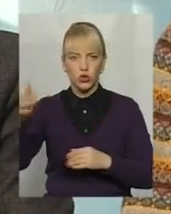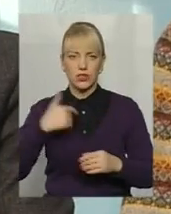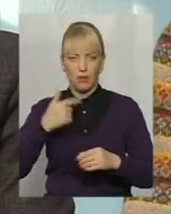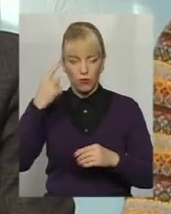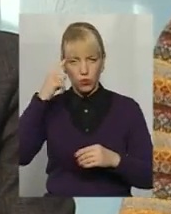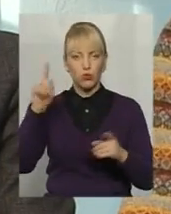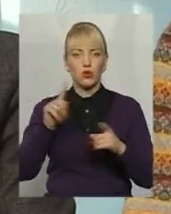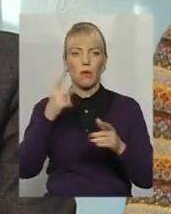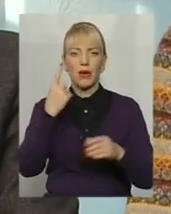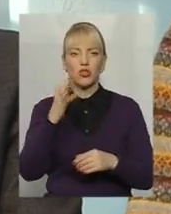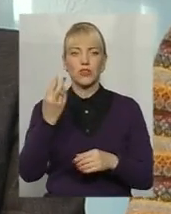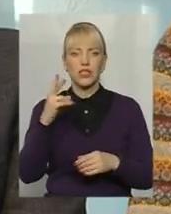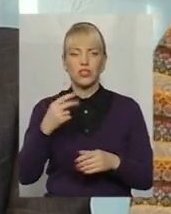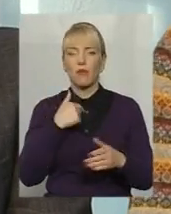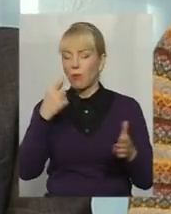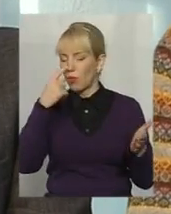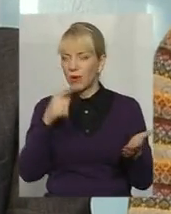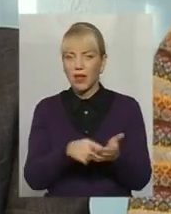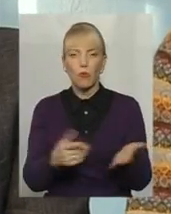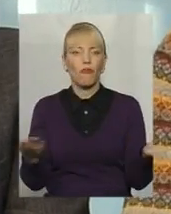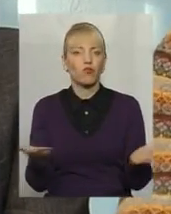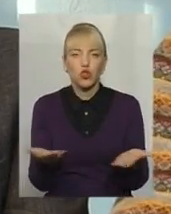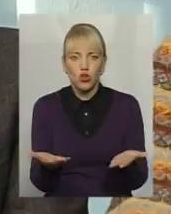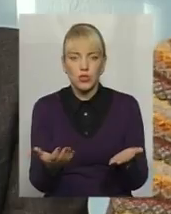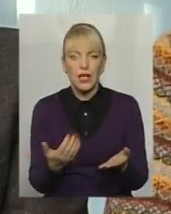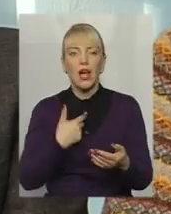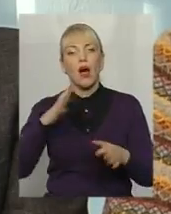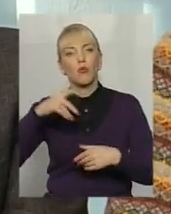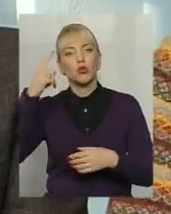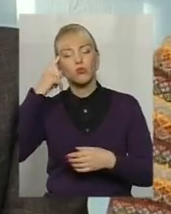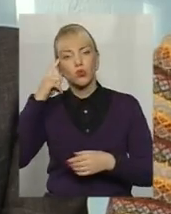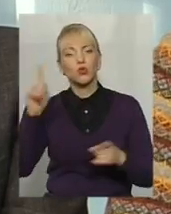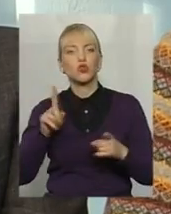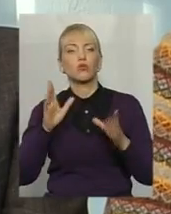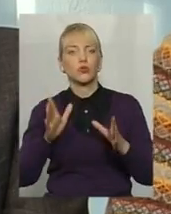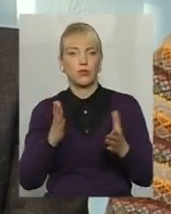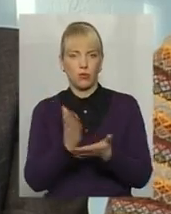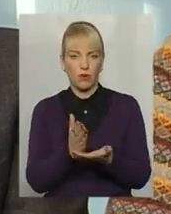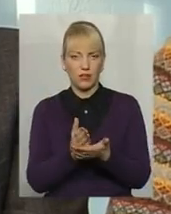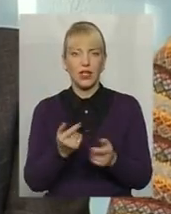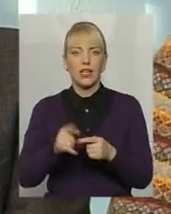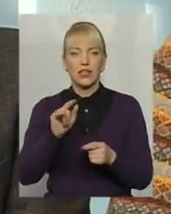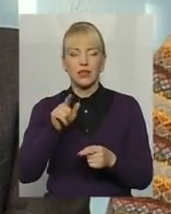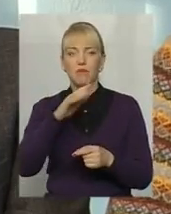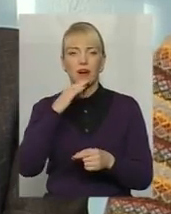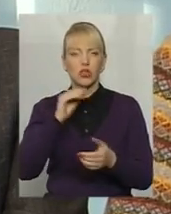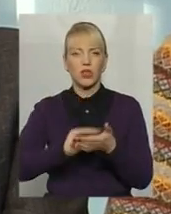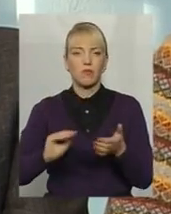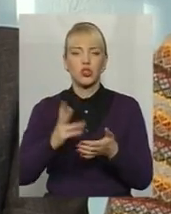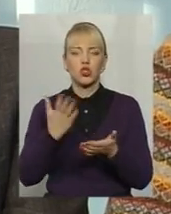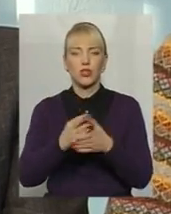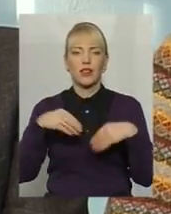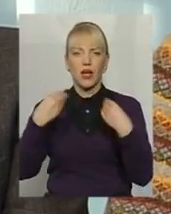січня, ми падаємо в щось, і потім думаємо по ходу, тому що там дуже моментів багато прописано, що надається повноваження